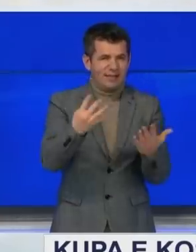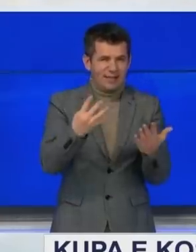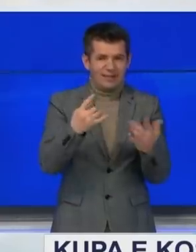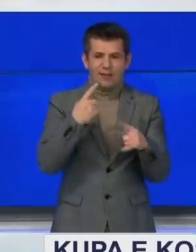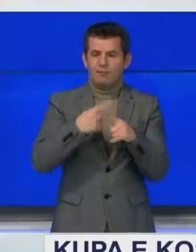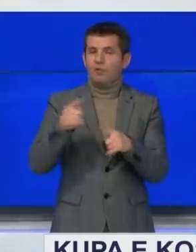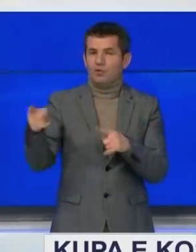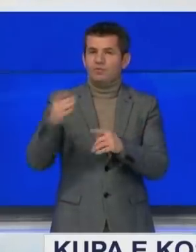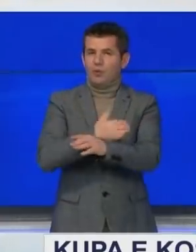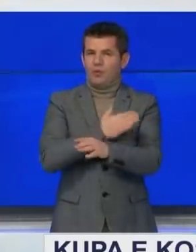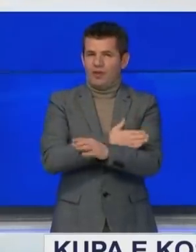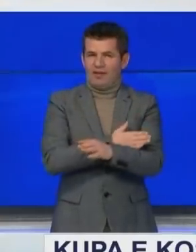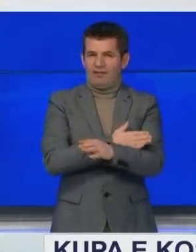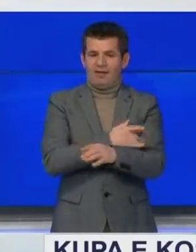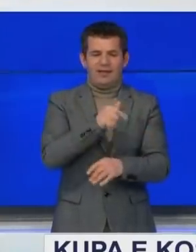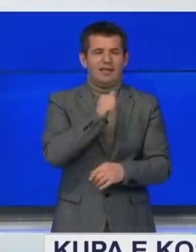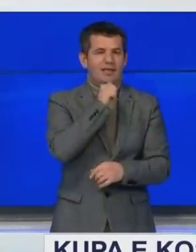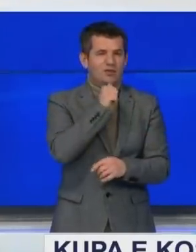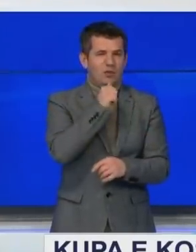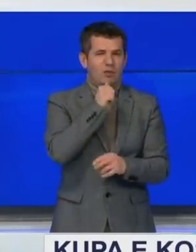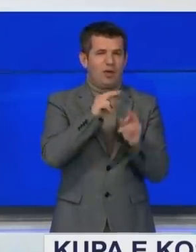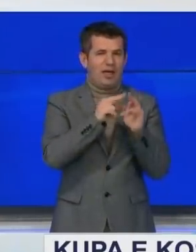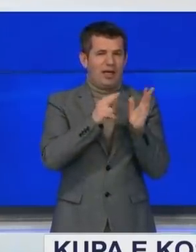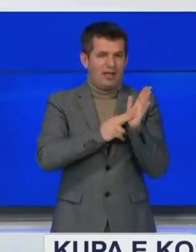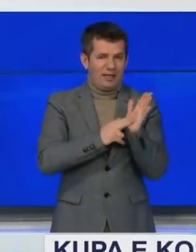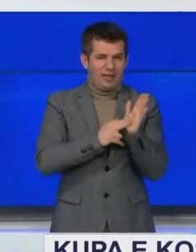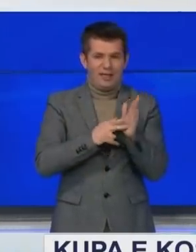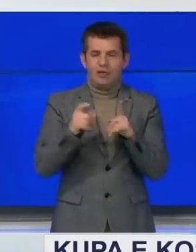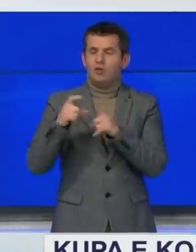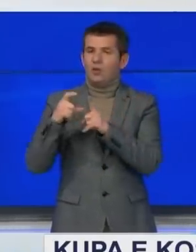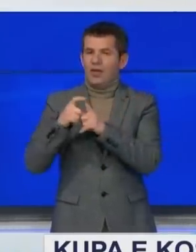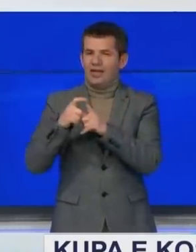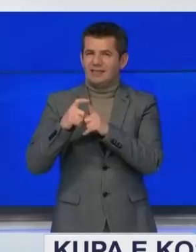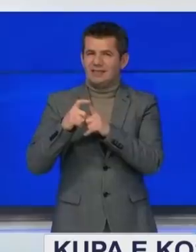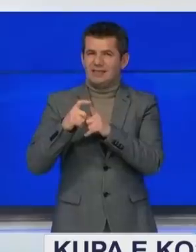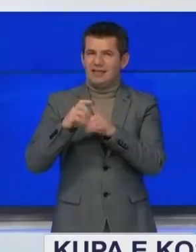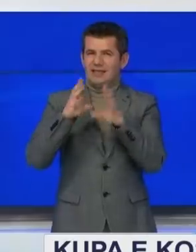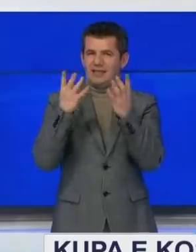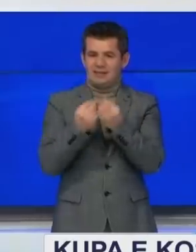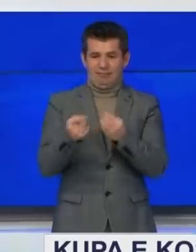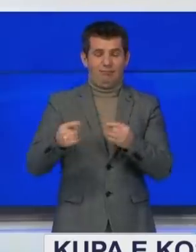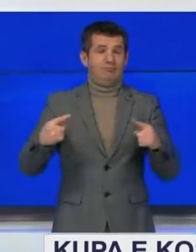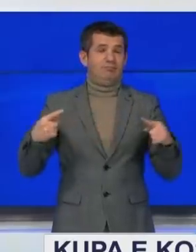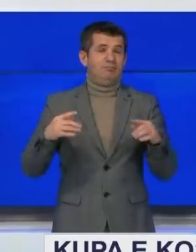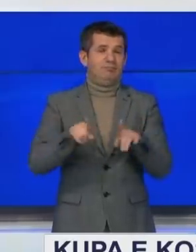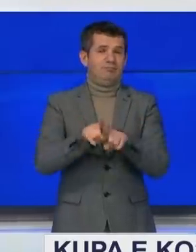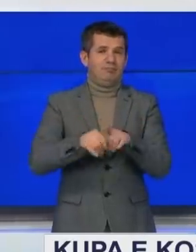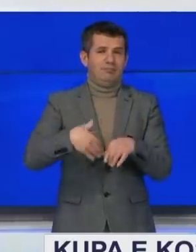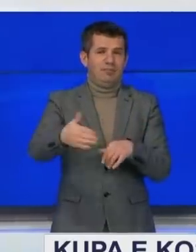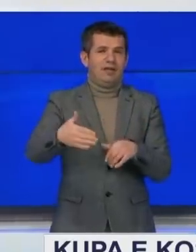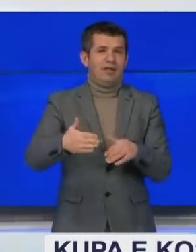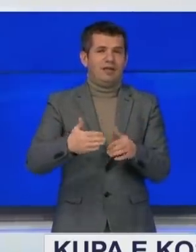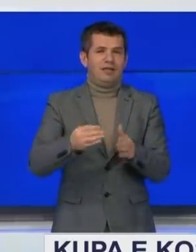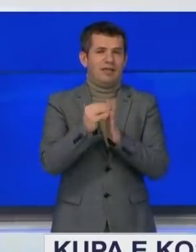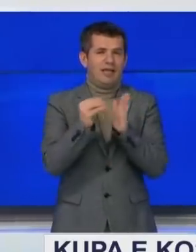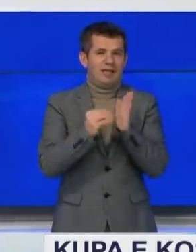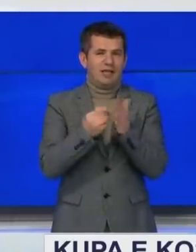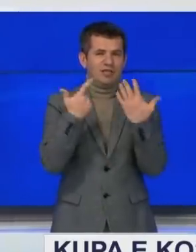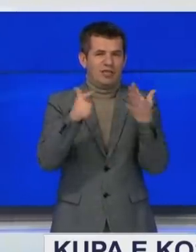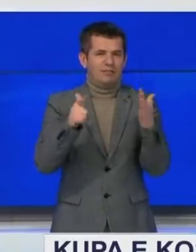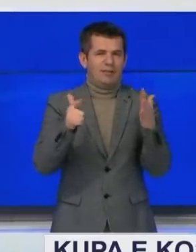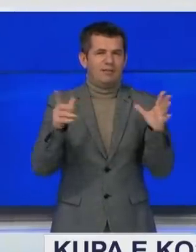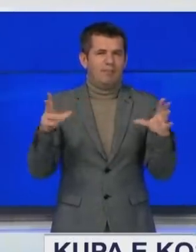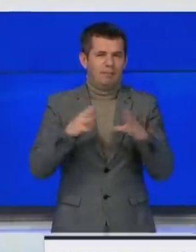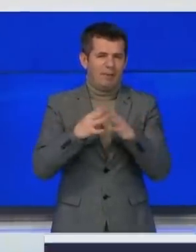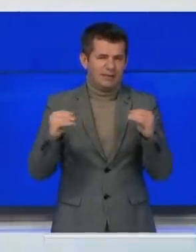lapi Istogu A.N. dhe Dugaggjine Drenica. Këto duele qerek finale dhe të luhen më 7.10. mars.